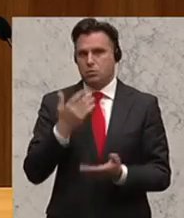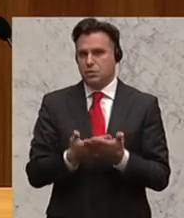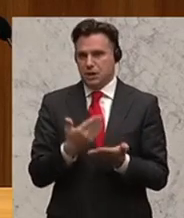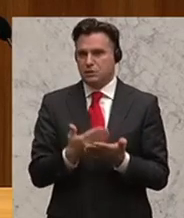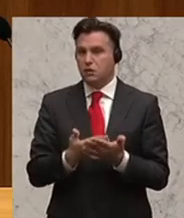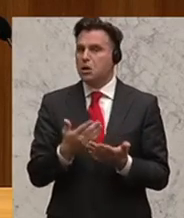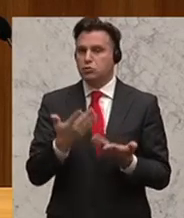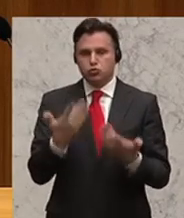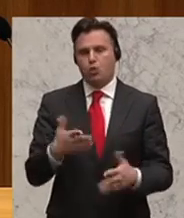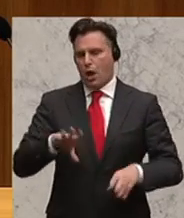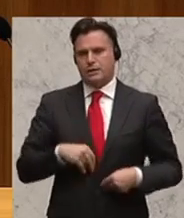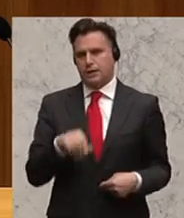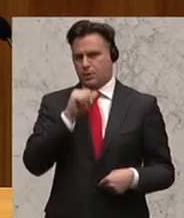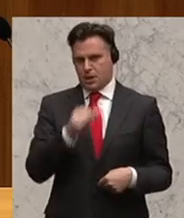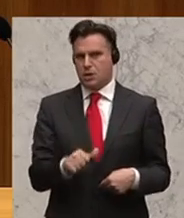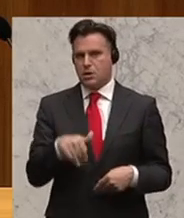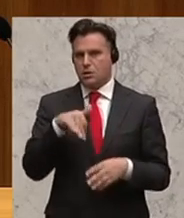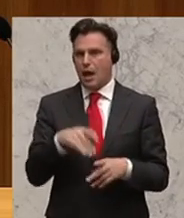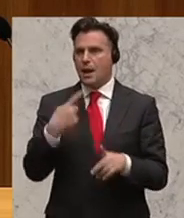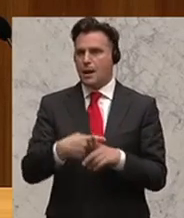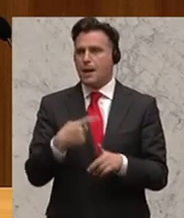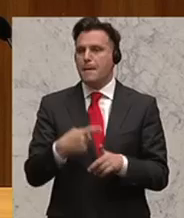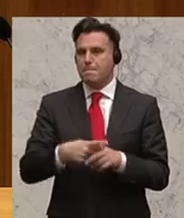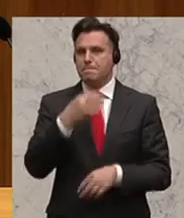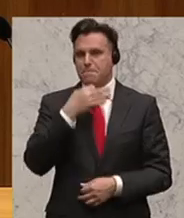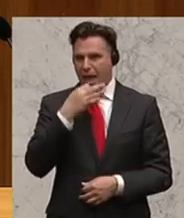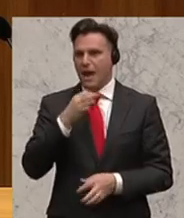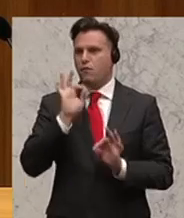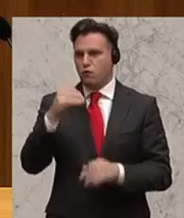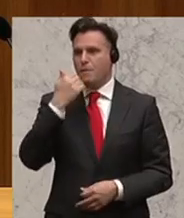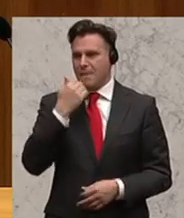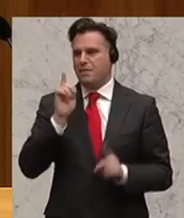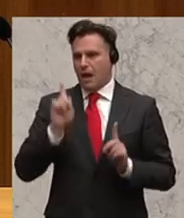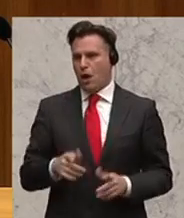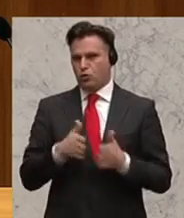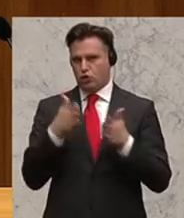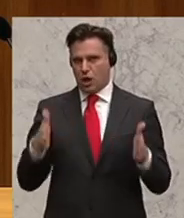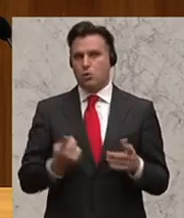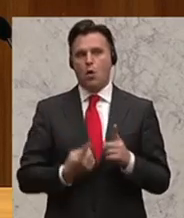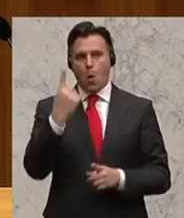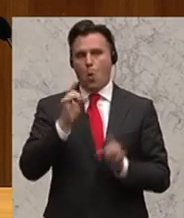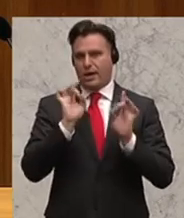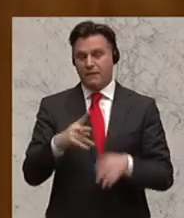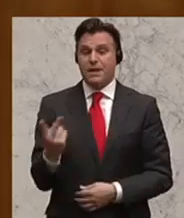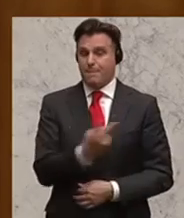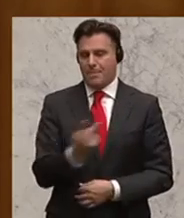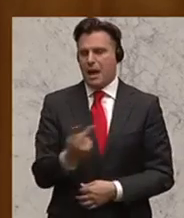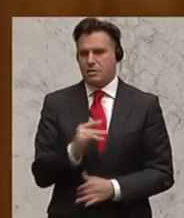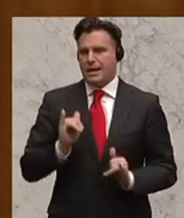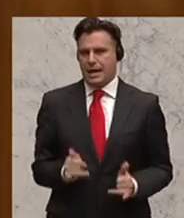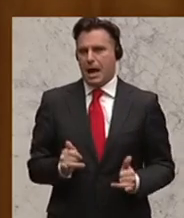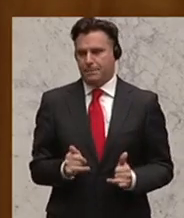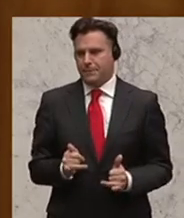nach nicht akzeptabel. Ja, Blei ist auch für Männer schädlich, krebserregend, hochgiftig. Aber warum